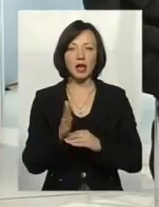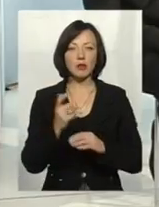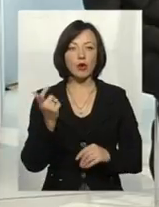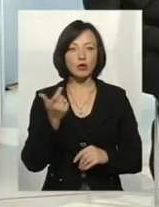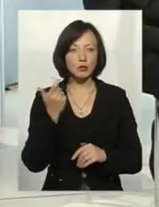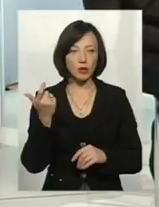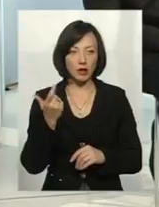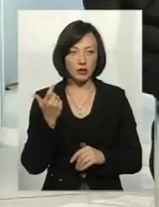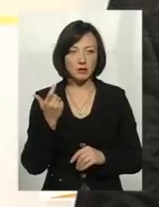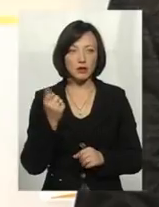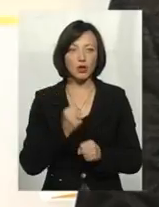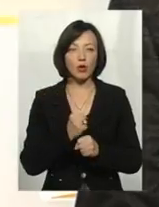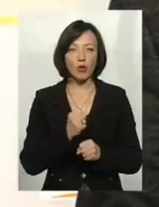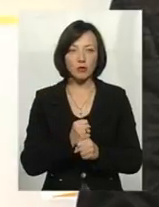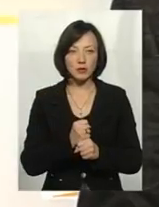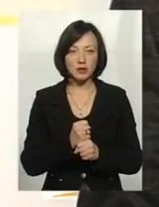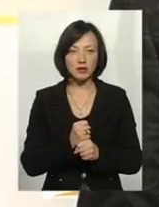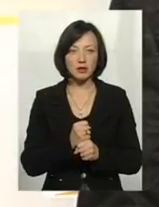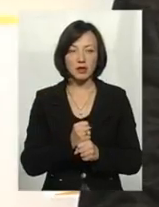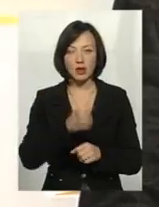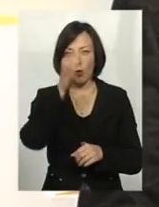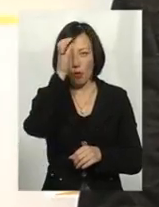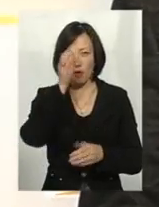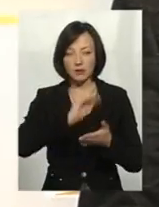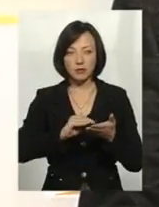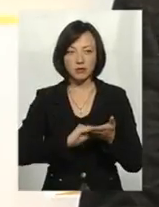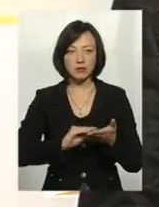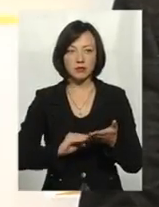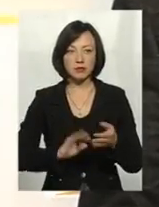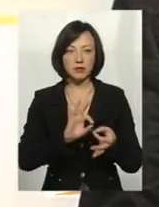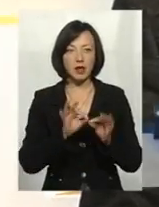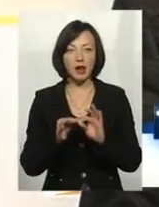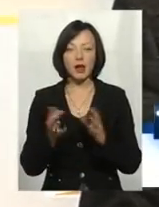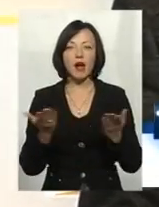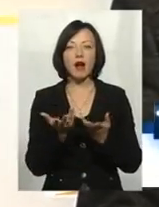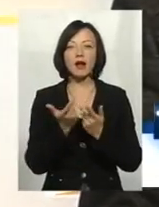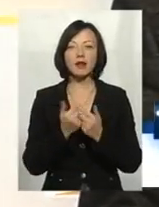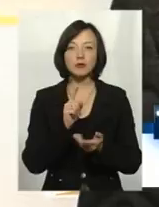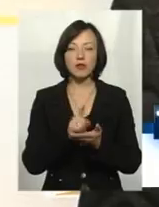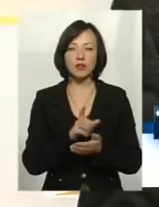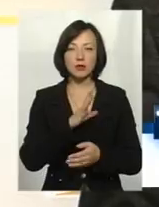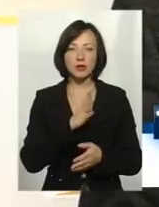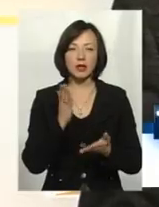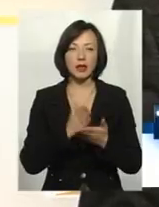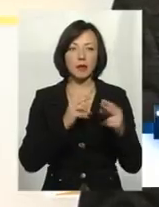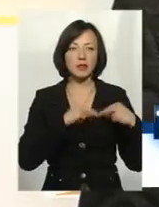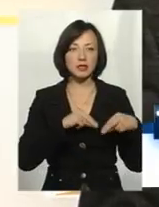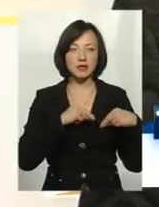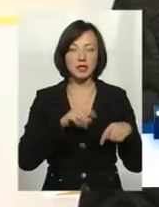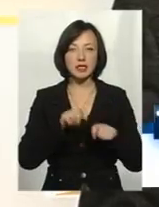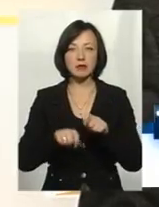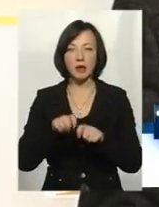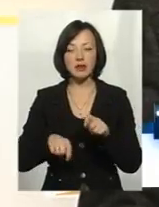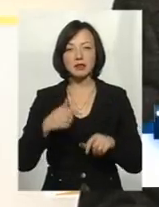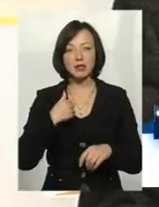господарства робиться наукове обґрунтування, яка кількість повинна бути, є працівники риб інспекції.